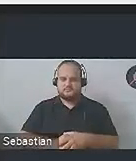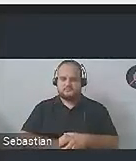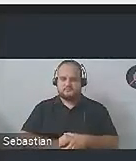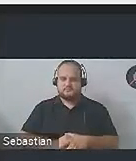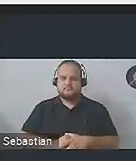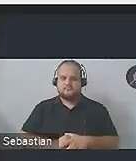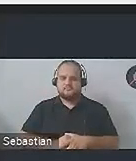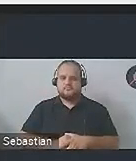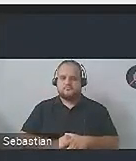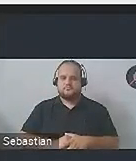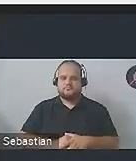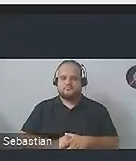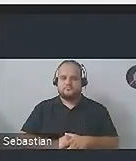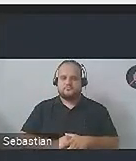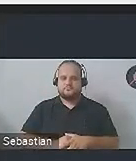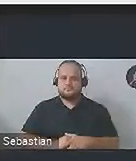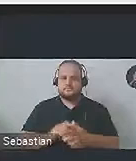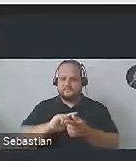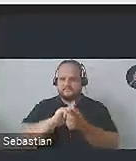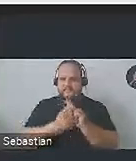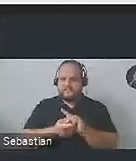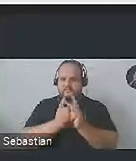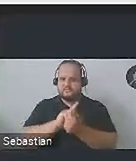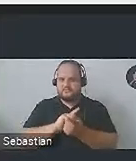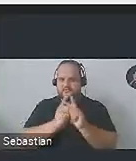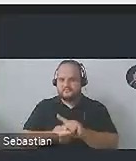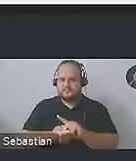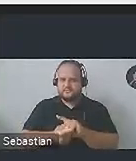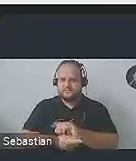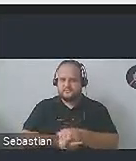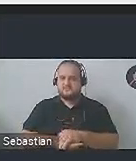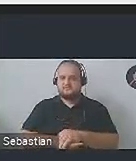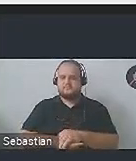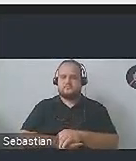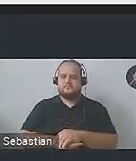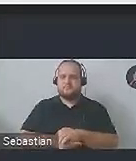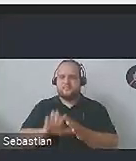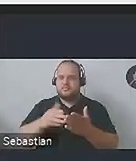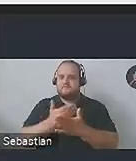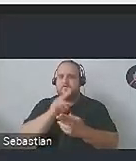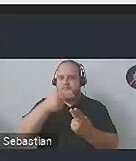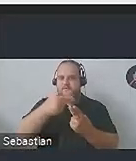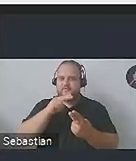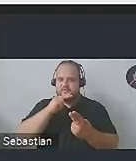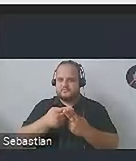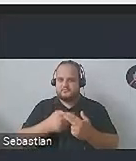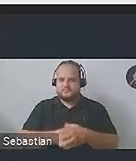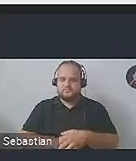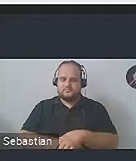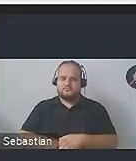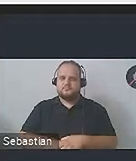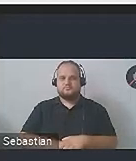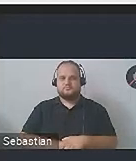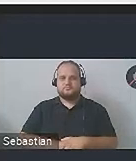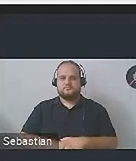się tutaj obraca i się zmienia w miarę jak pojawiają się kolejne odpowiedzi. O,